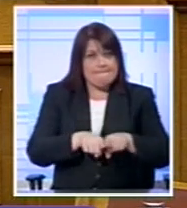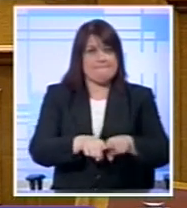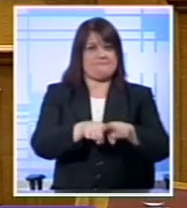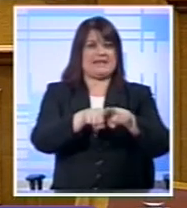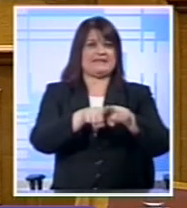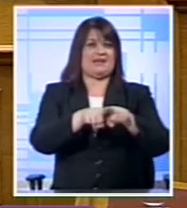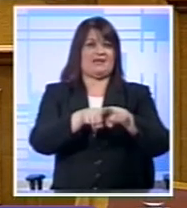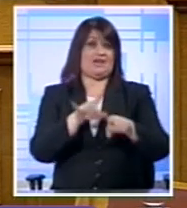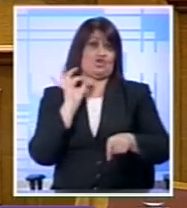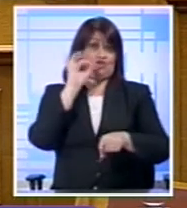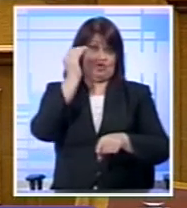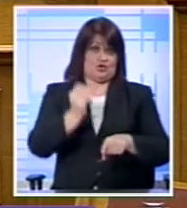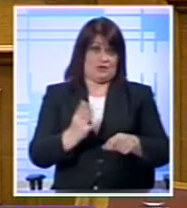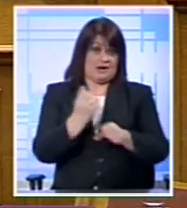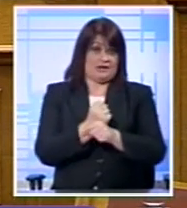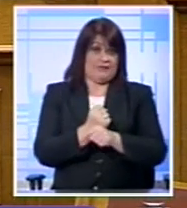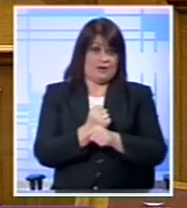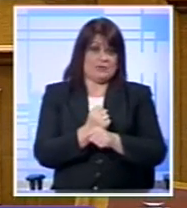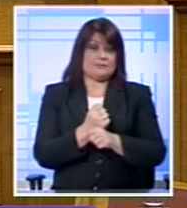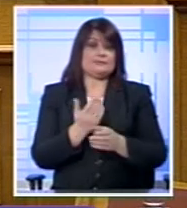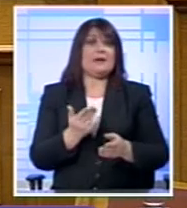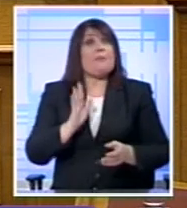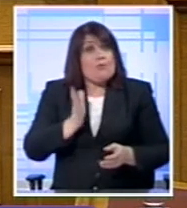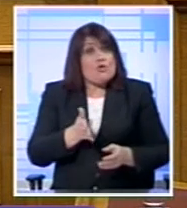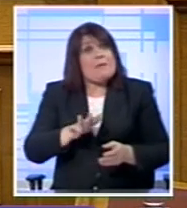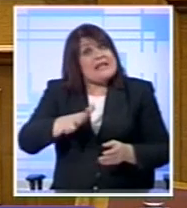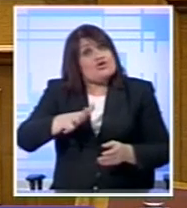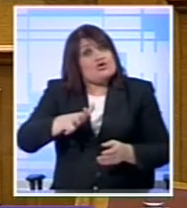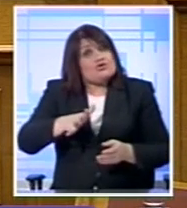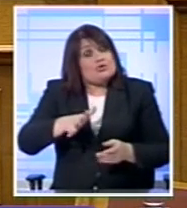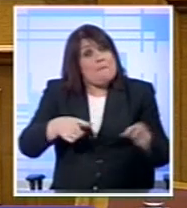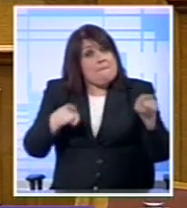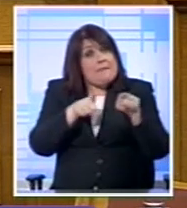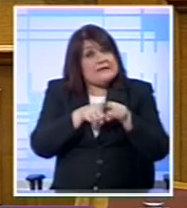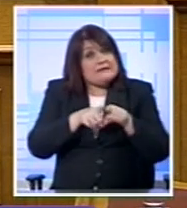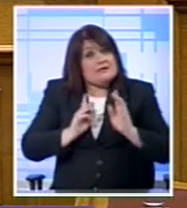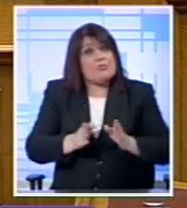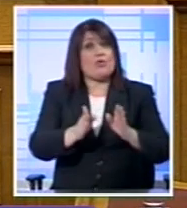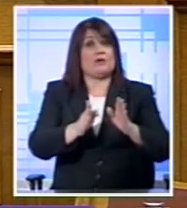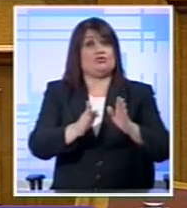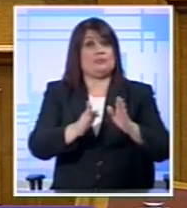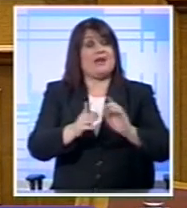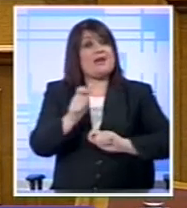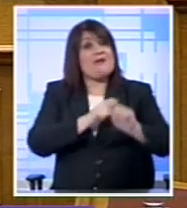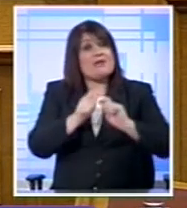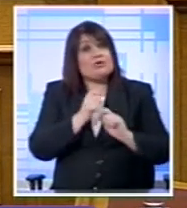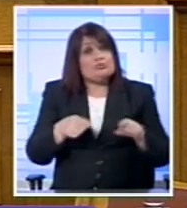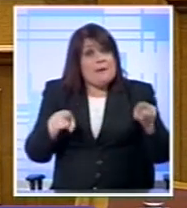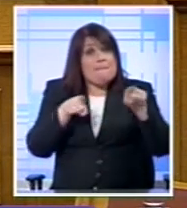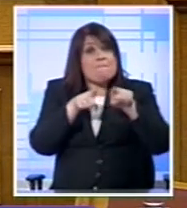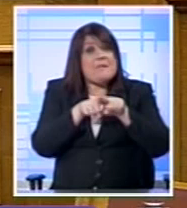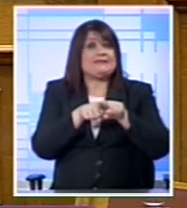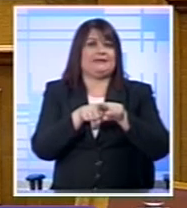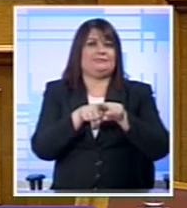αυτονόητων στόχων Ίσως να είναι εφικτή Ότι μπορούμε να κάνουμε Όλοι μαζί Αυτό το